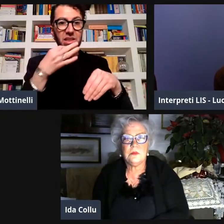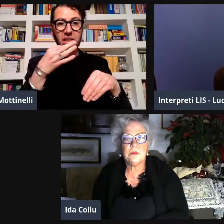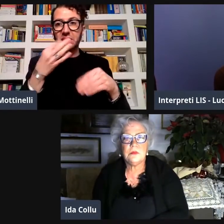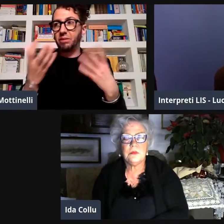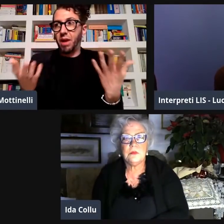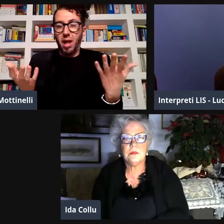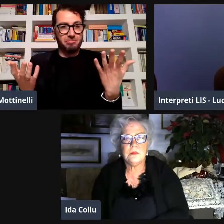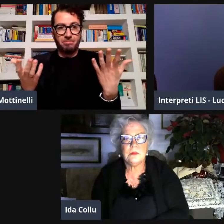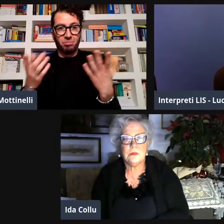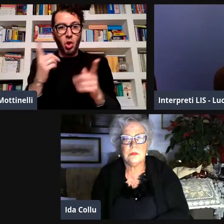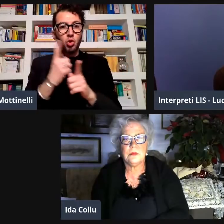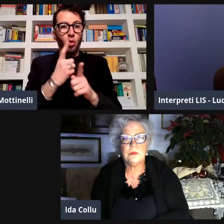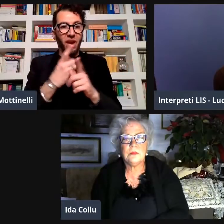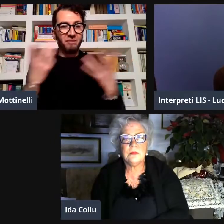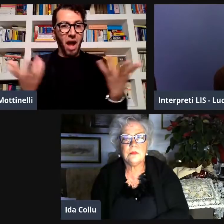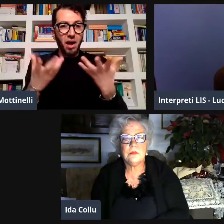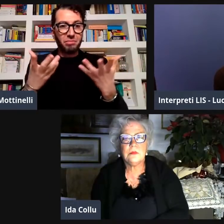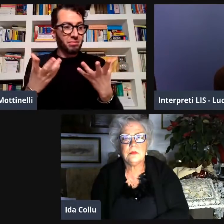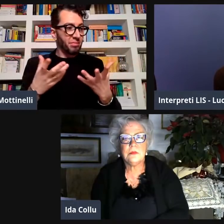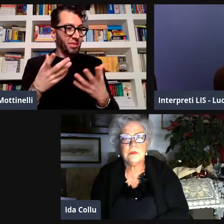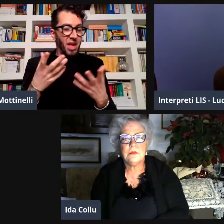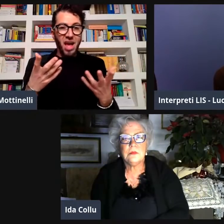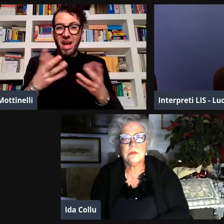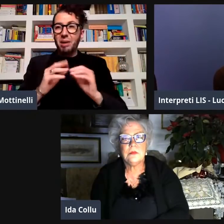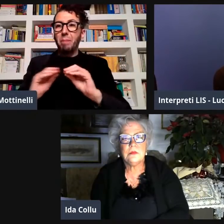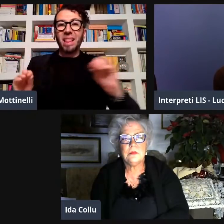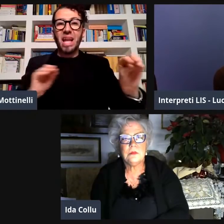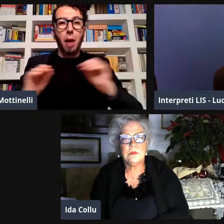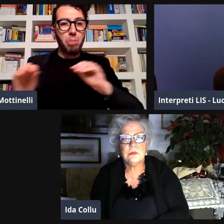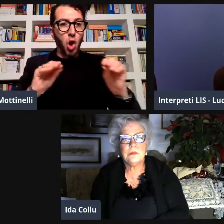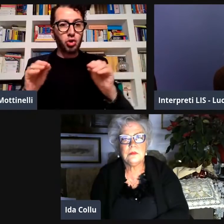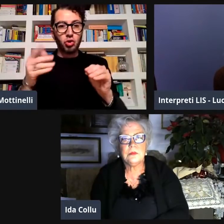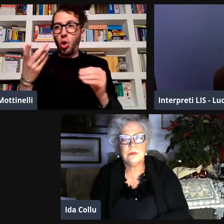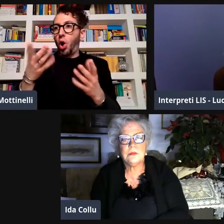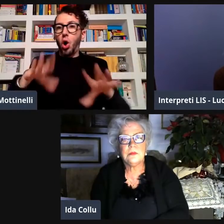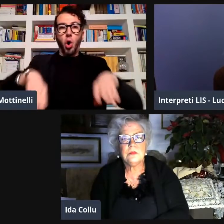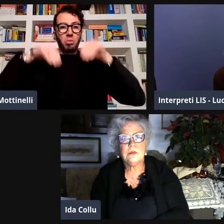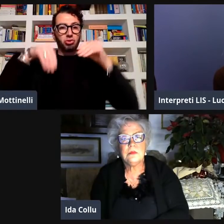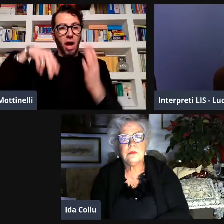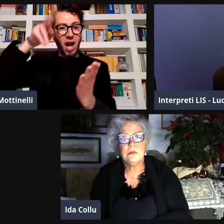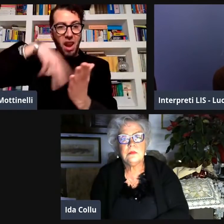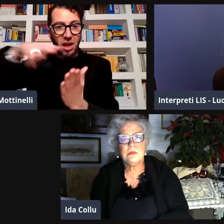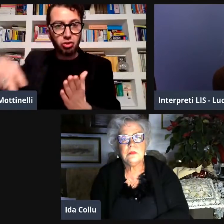poi tu sei diventata presidentessa giusto quindi questo vuol dire